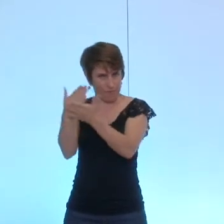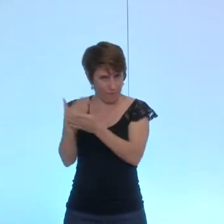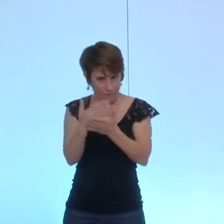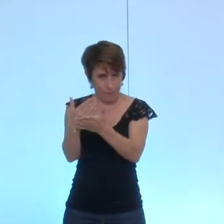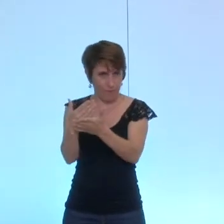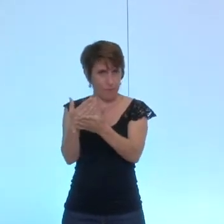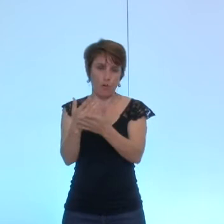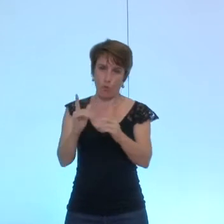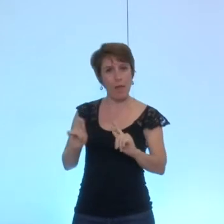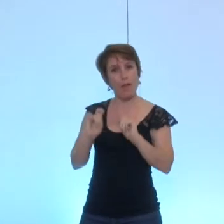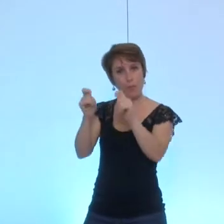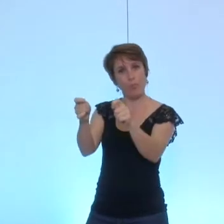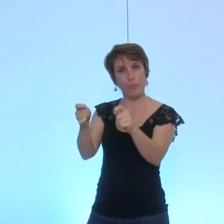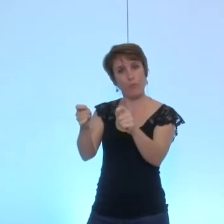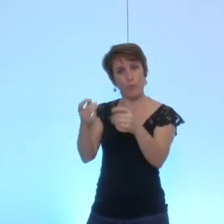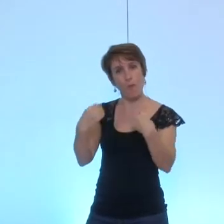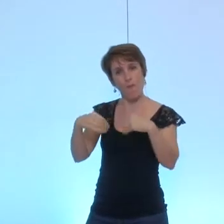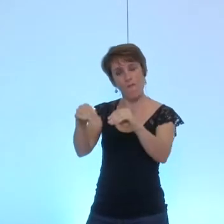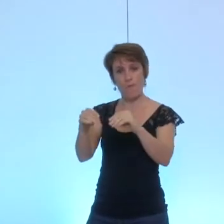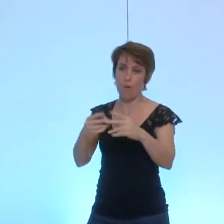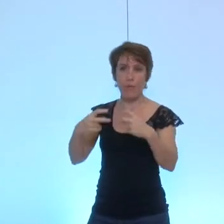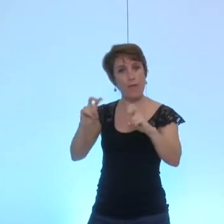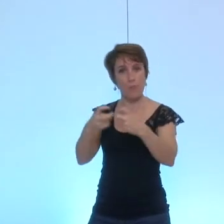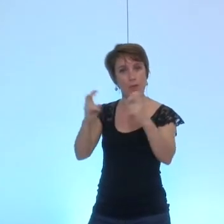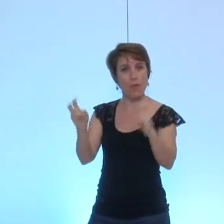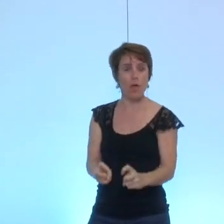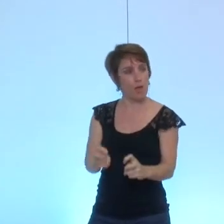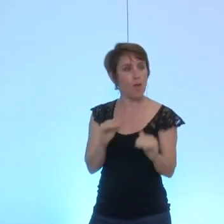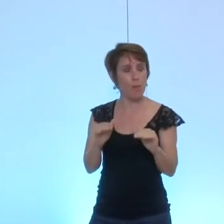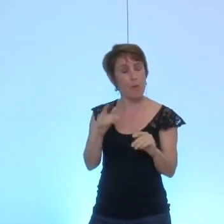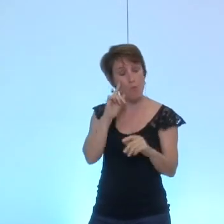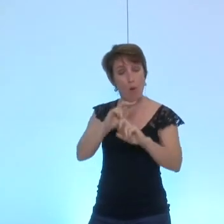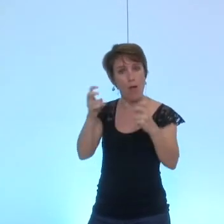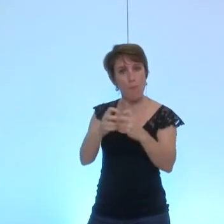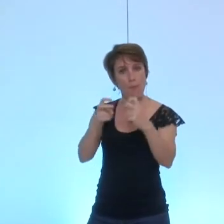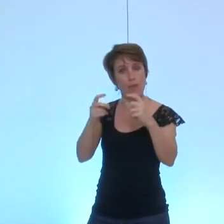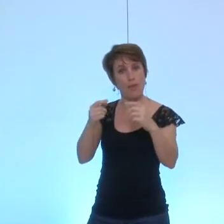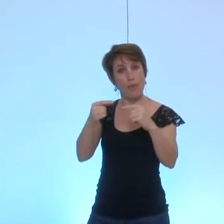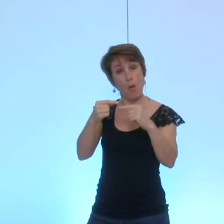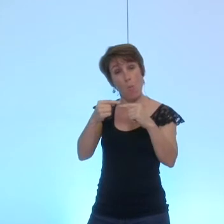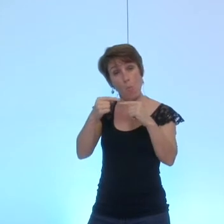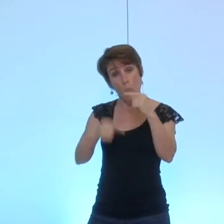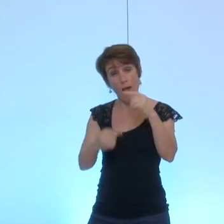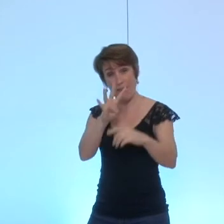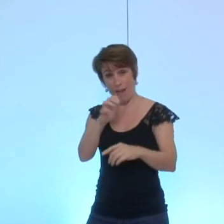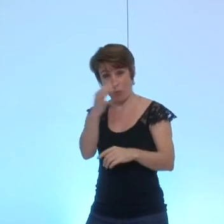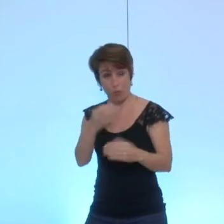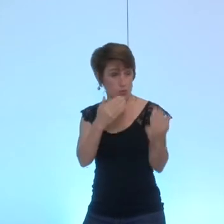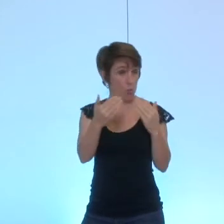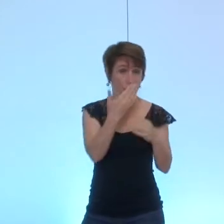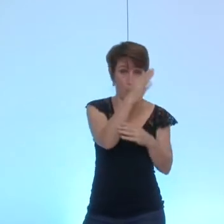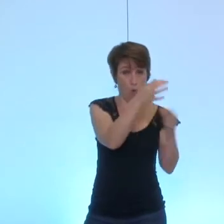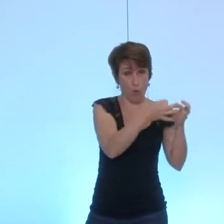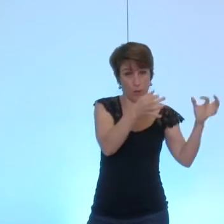préférentiel parce que quand même la session va se faire à 40% en dessous du prix fixé par les domaines soit 210 euros du mètre carré au lieu de